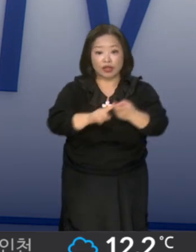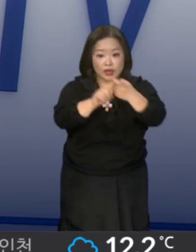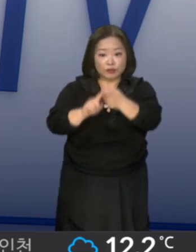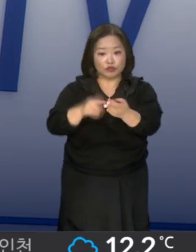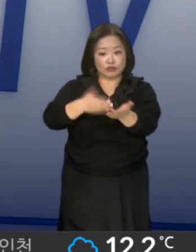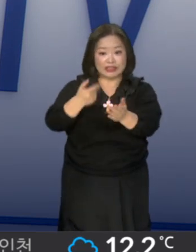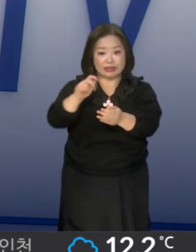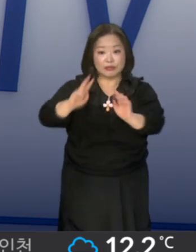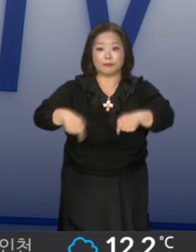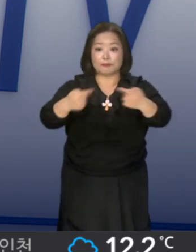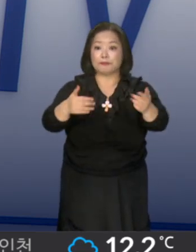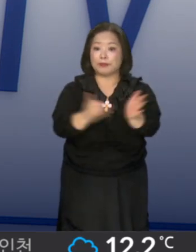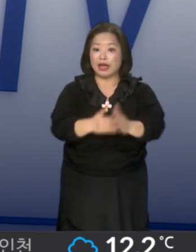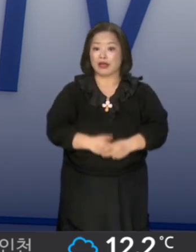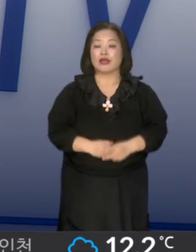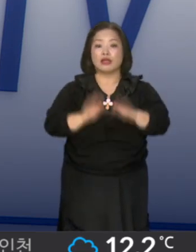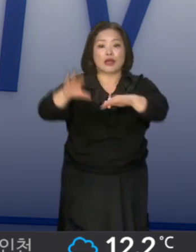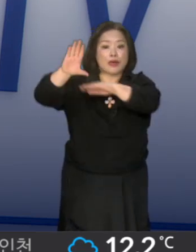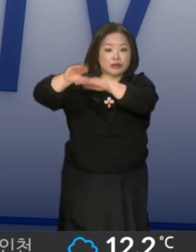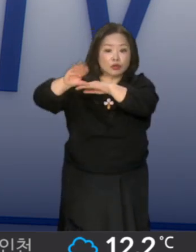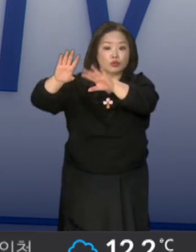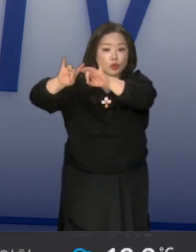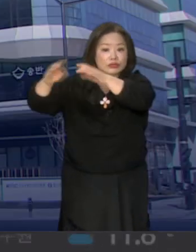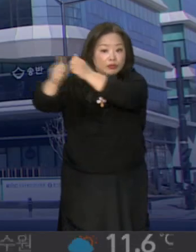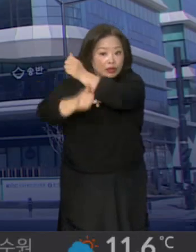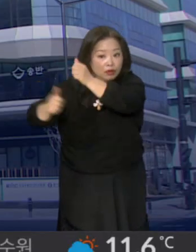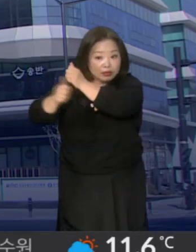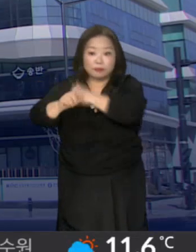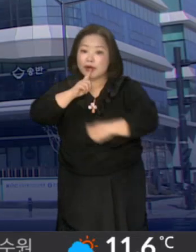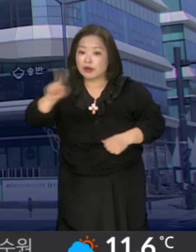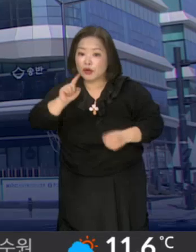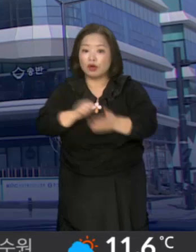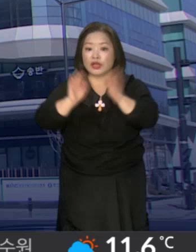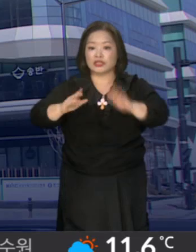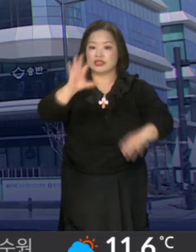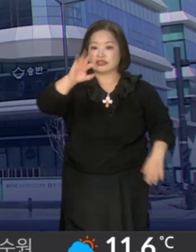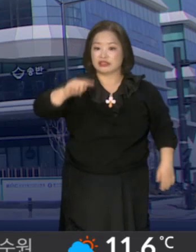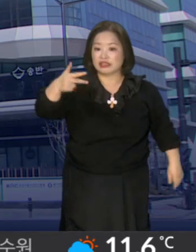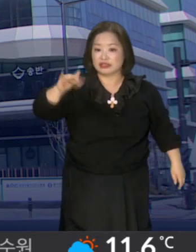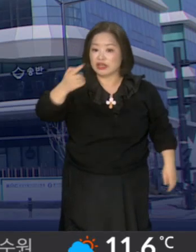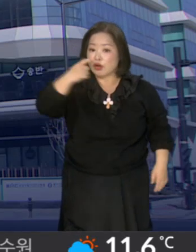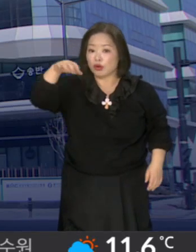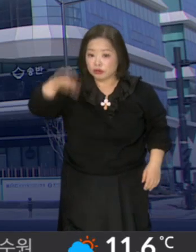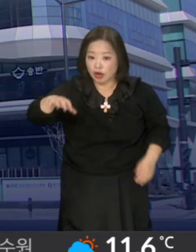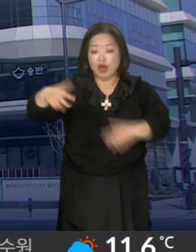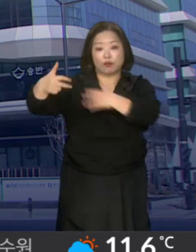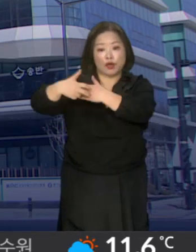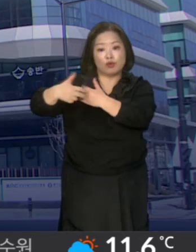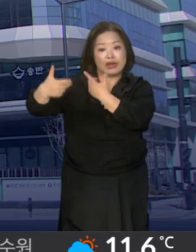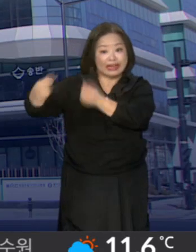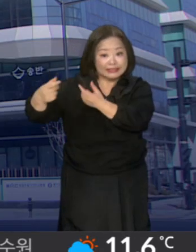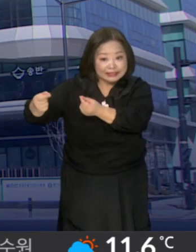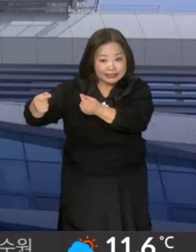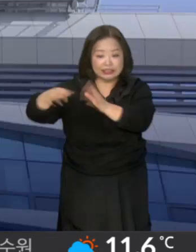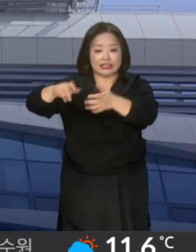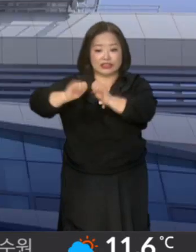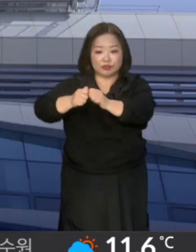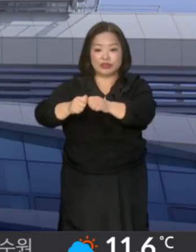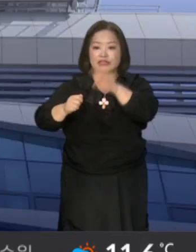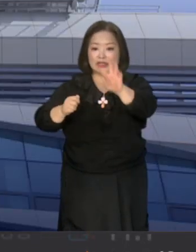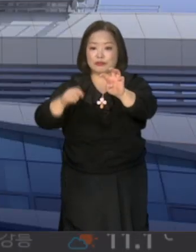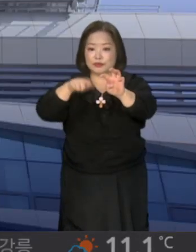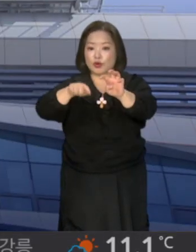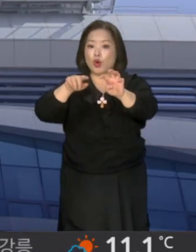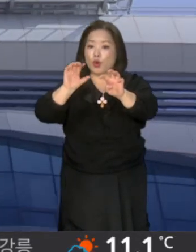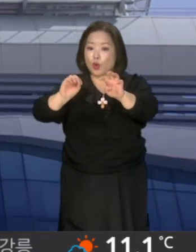출범에 참여했습니다. 방송통신위원회에 따르면 최근 을지학원은 을지병원 등을 합쳐 지분율이 30